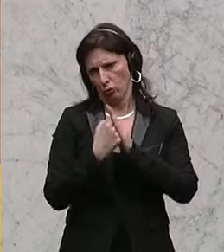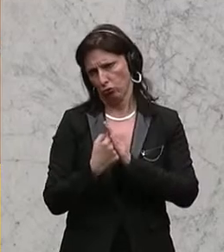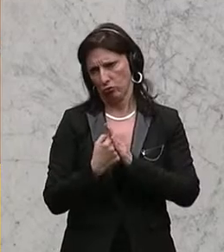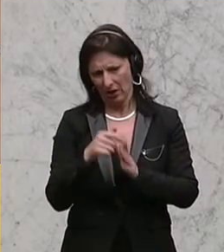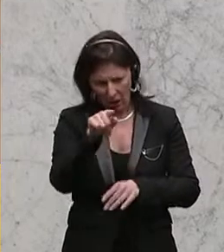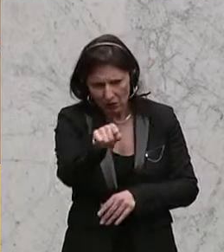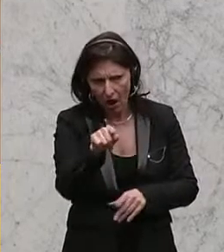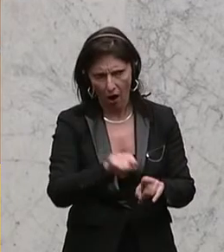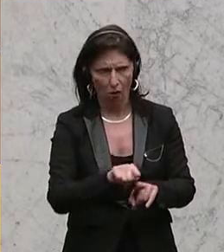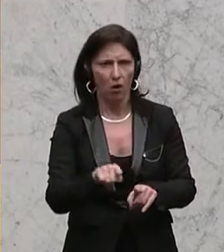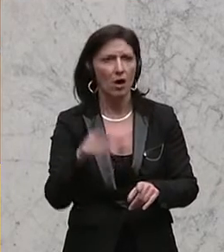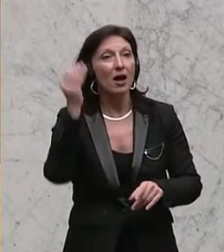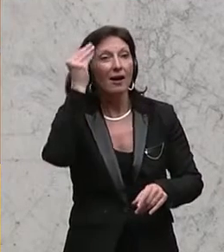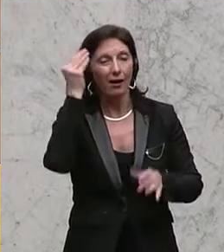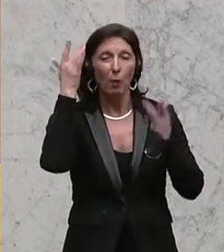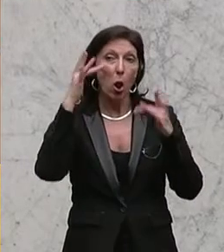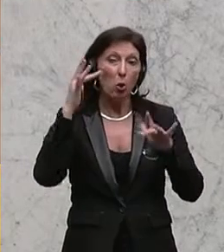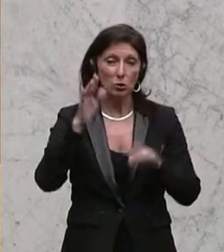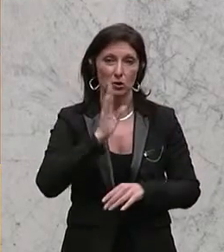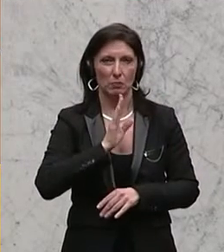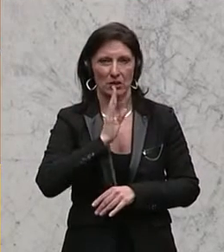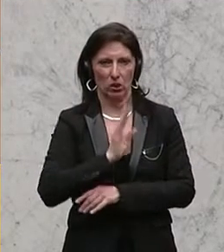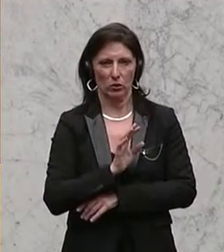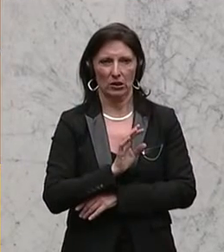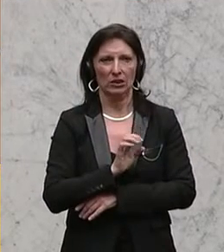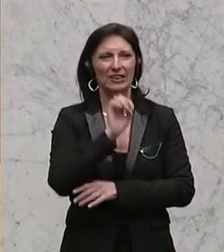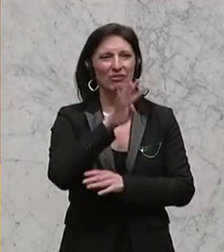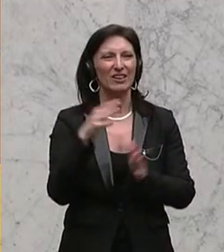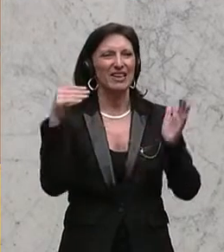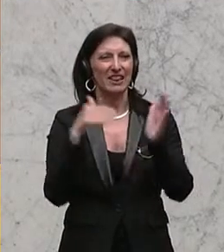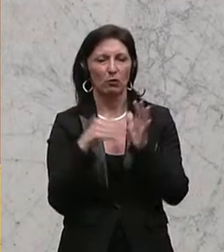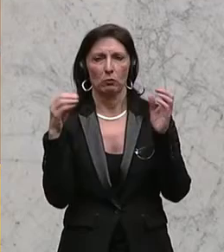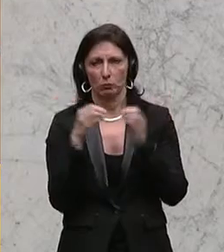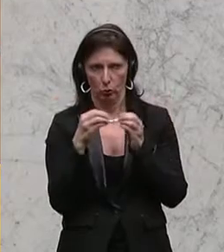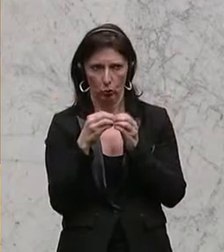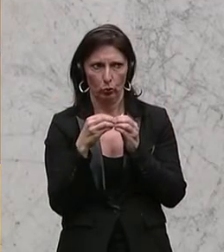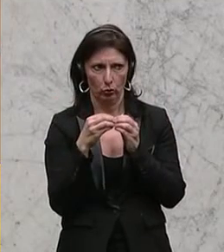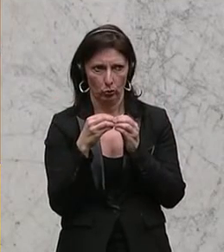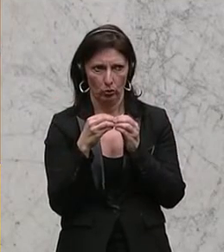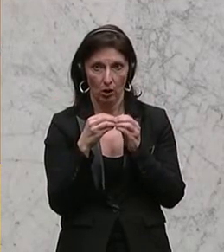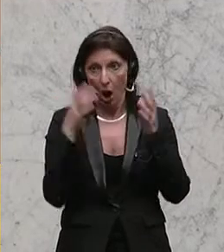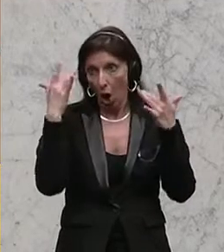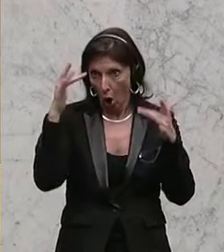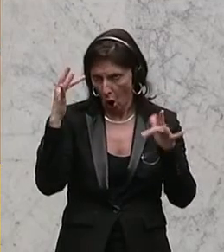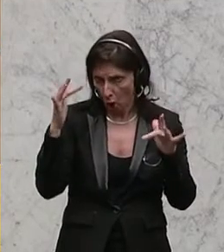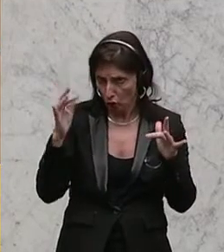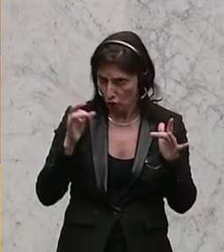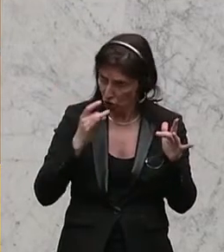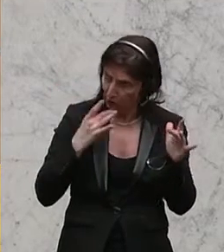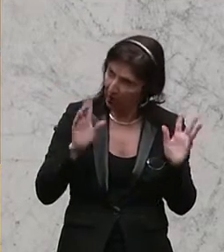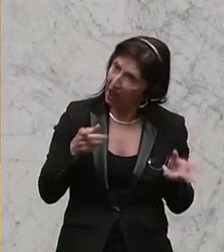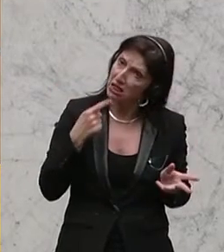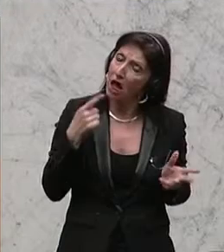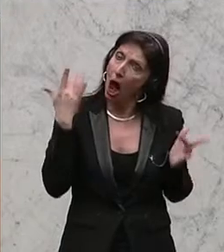Ich glaube, dass eine Luxuspension von Euro 14.000 brutto eine Luxuspension ist. Ist das richtig?